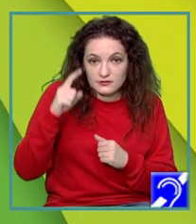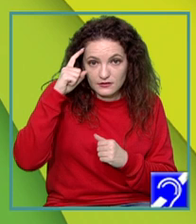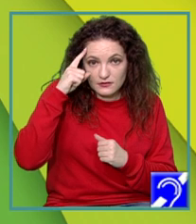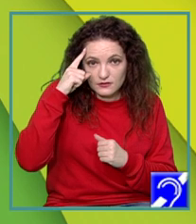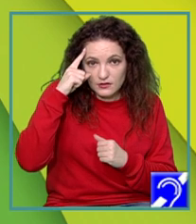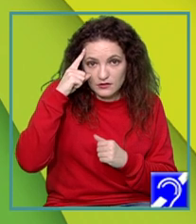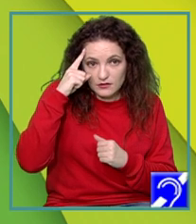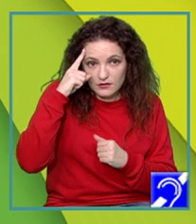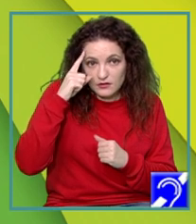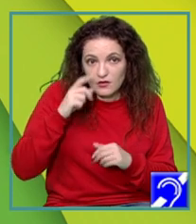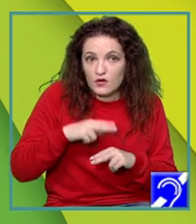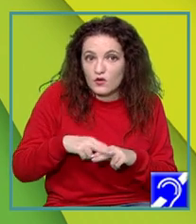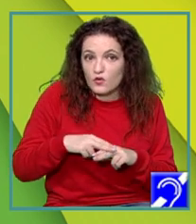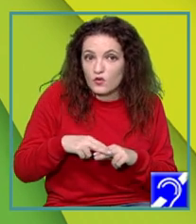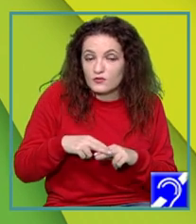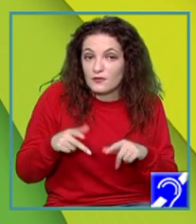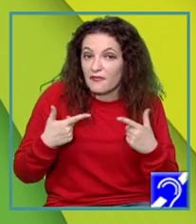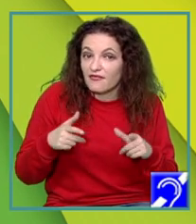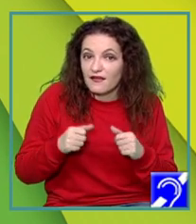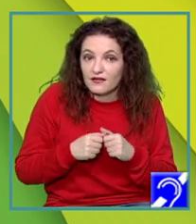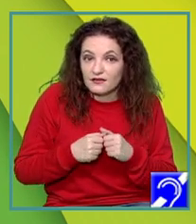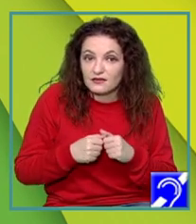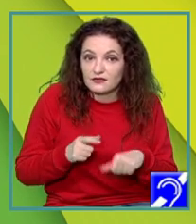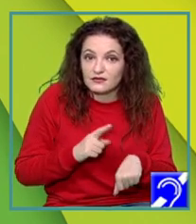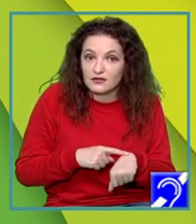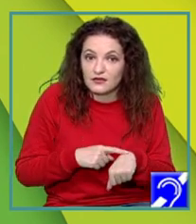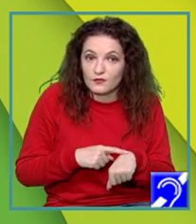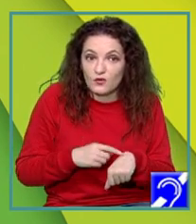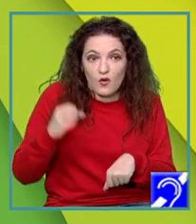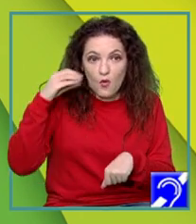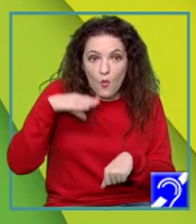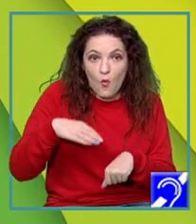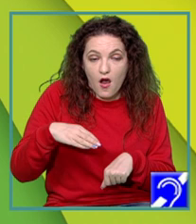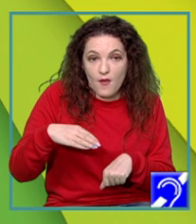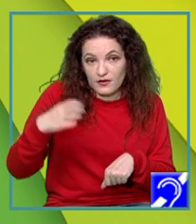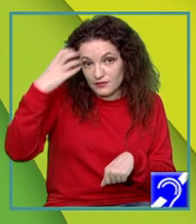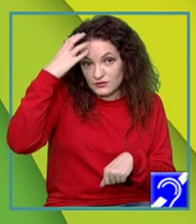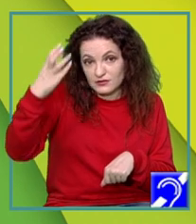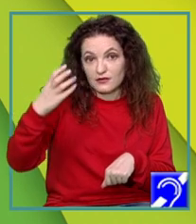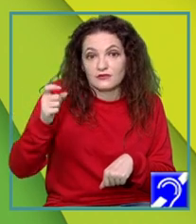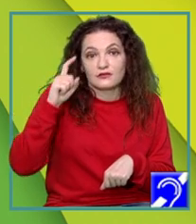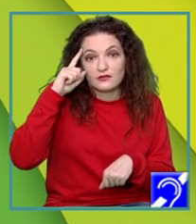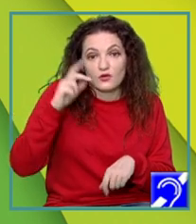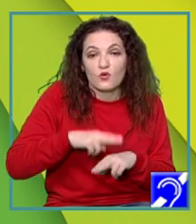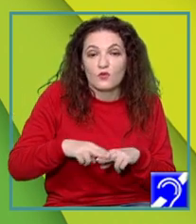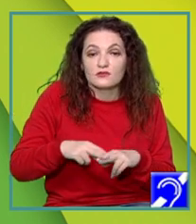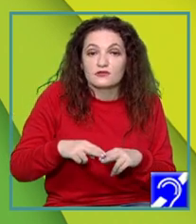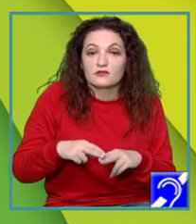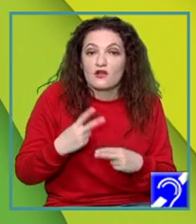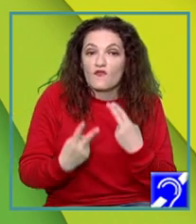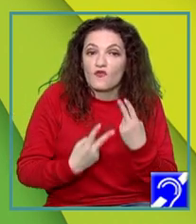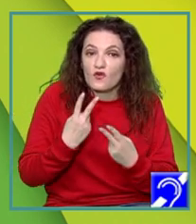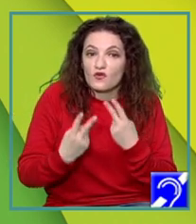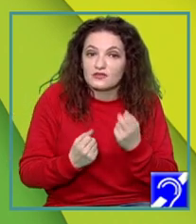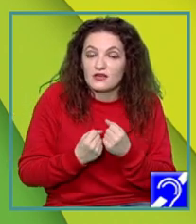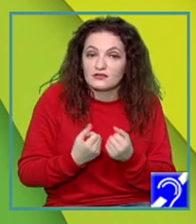gândesc doar cum să petreacă timpul, în timp ce oamenii remarcabili se gândesc cum să îl utilizeze